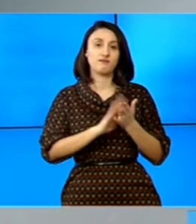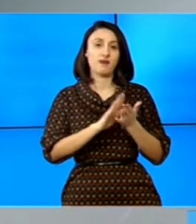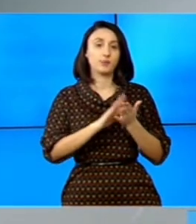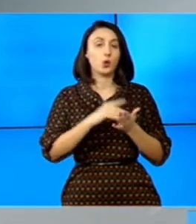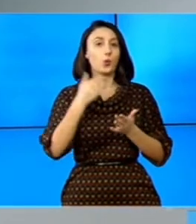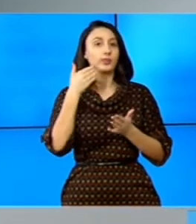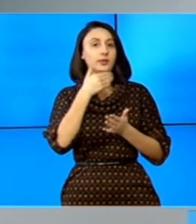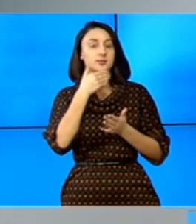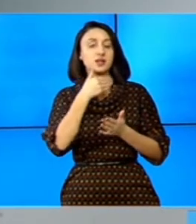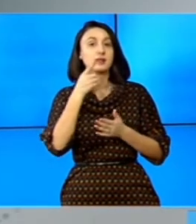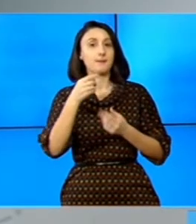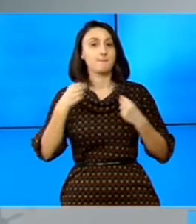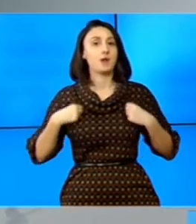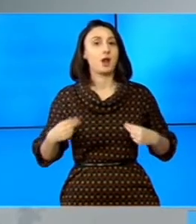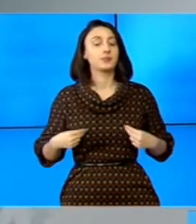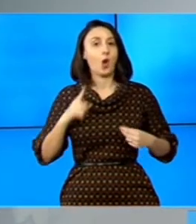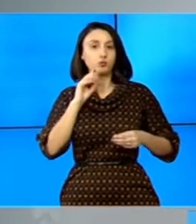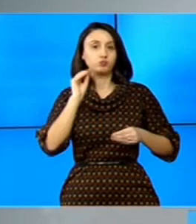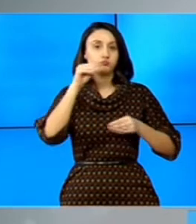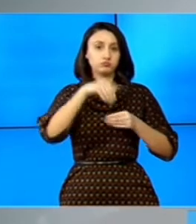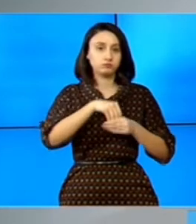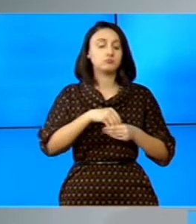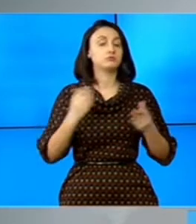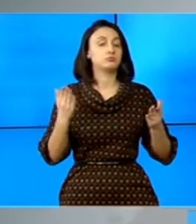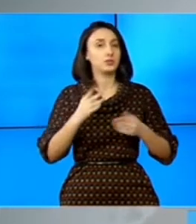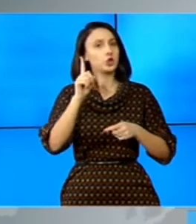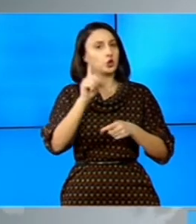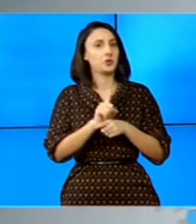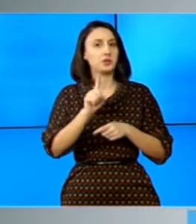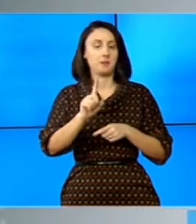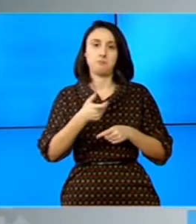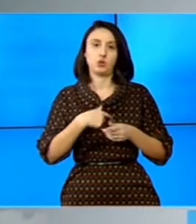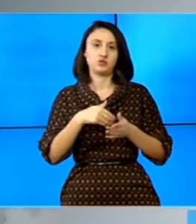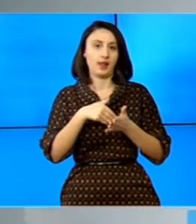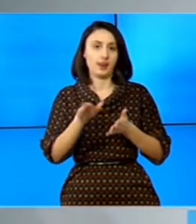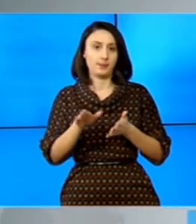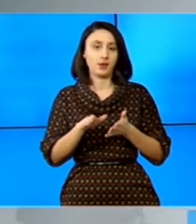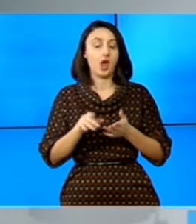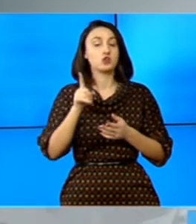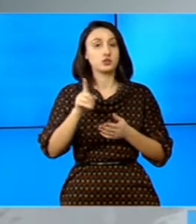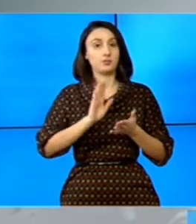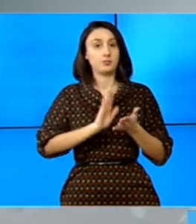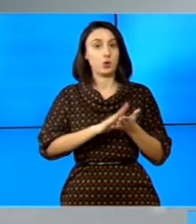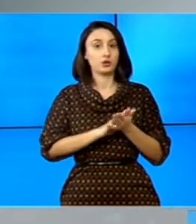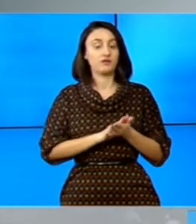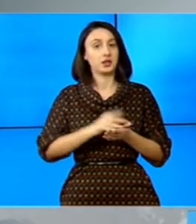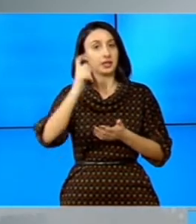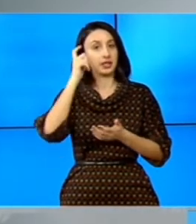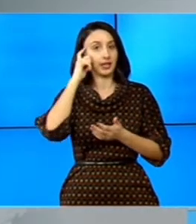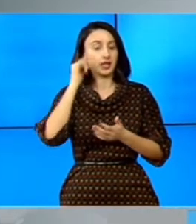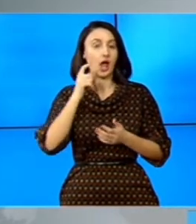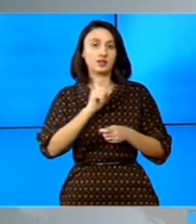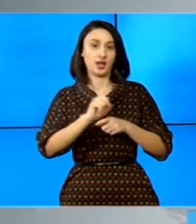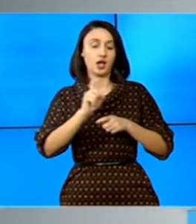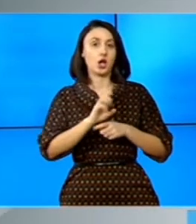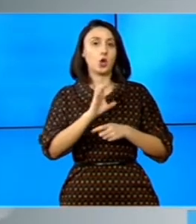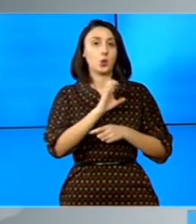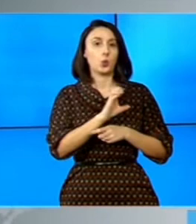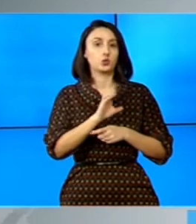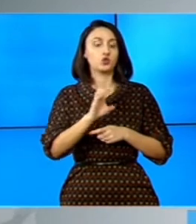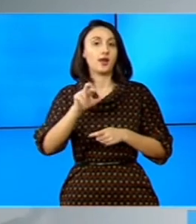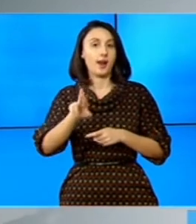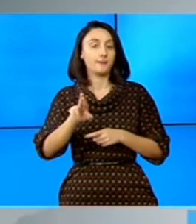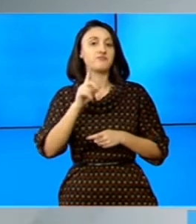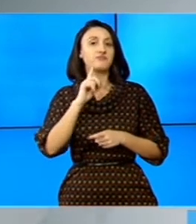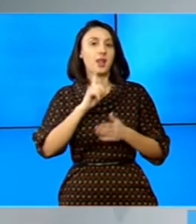indemnizație pe care parlamentarii au introdus-o și pe care tot ei pot să o elimine. Din acest motiv acesta, crede că atacarea la Curtea Eliminării